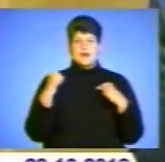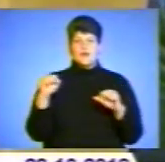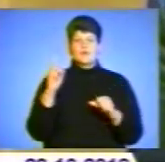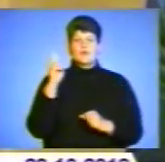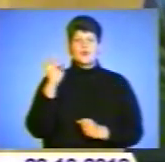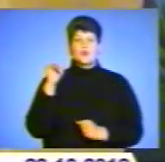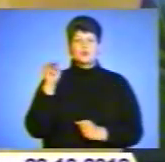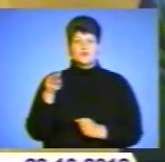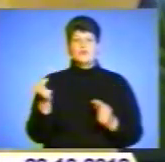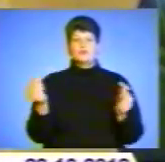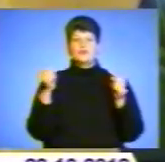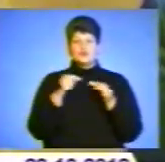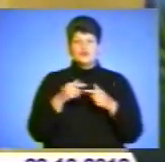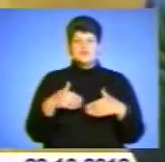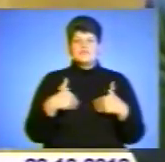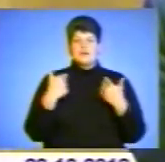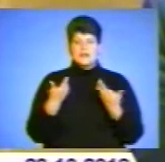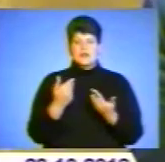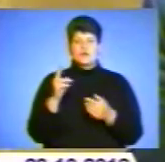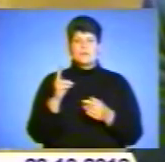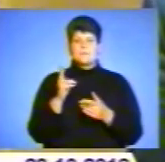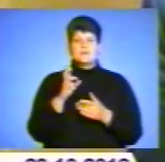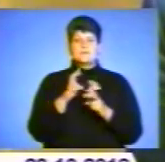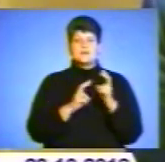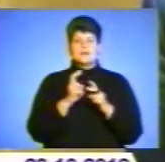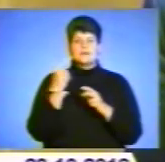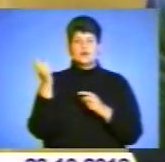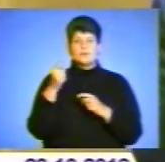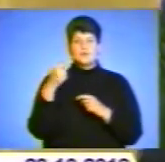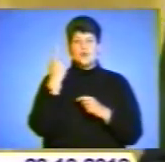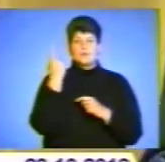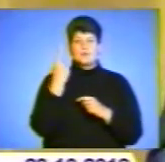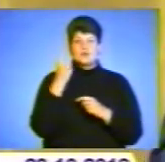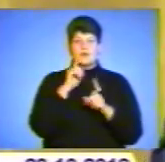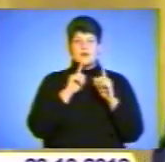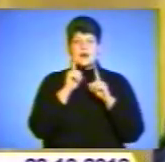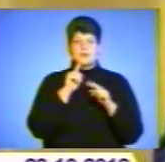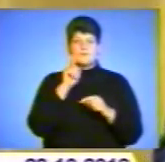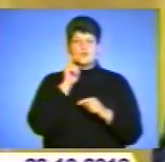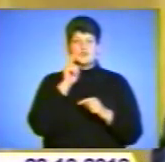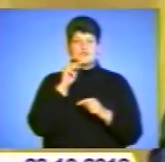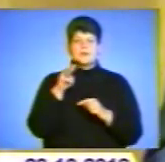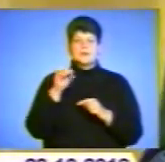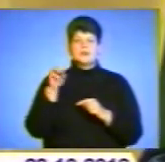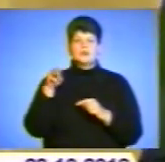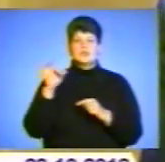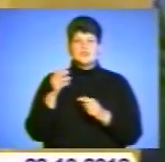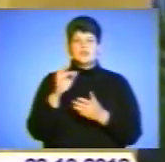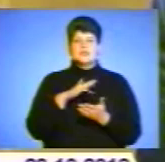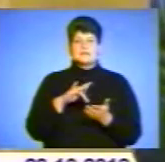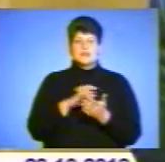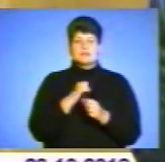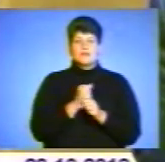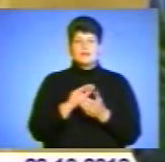відповідно до звернення комунального підприємства Тернопільської обласної ради «Молодіжний методичний центр», яке і зробило